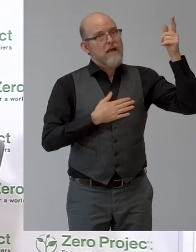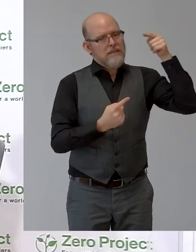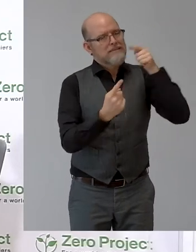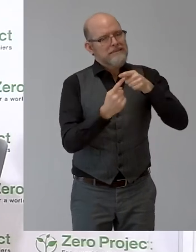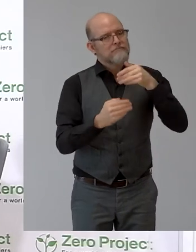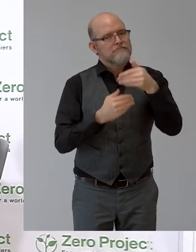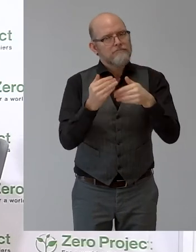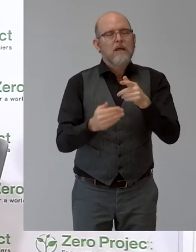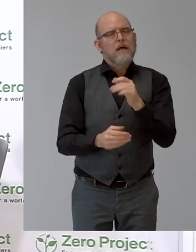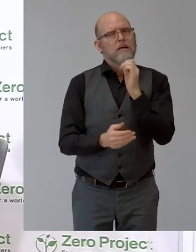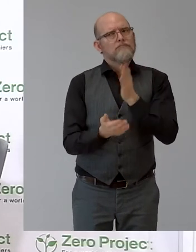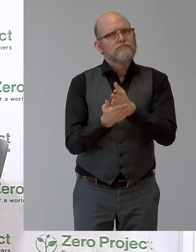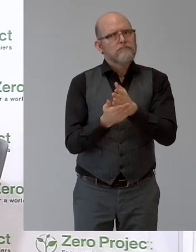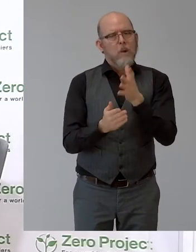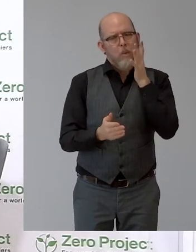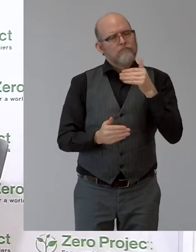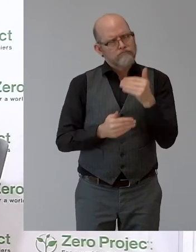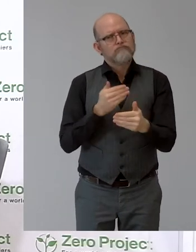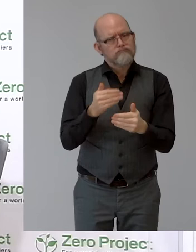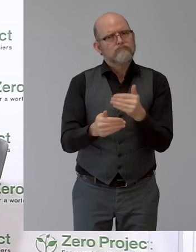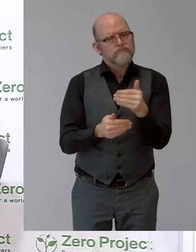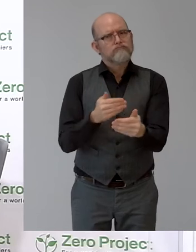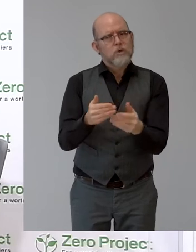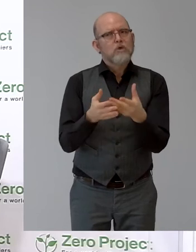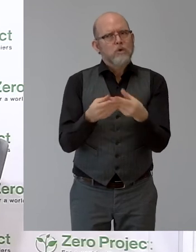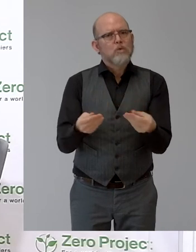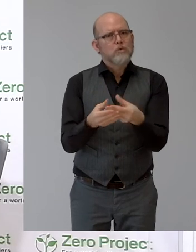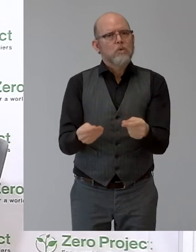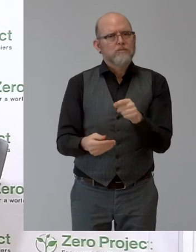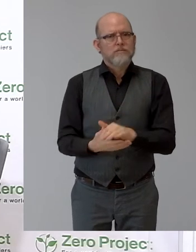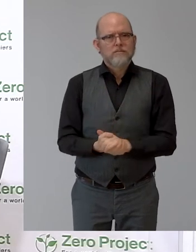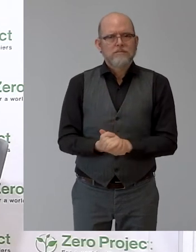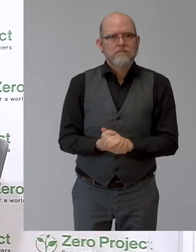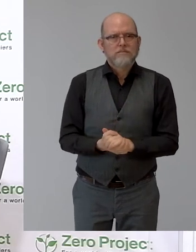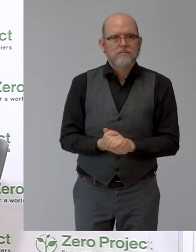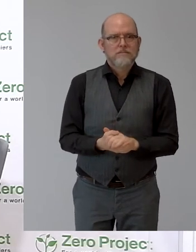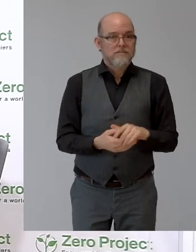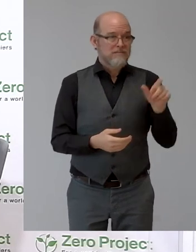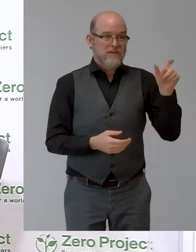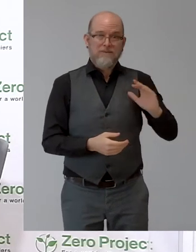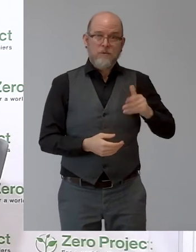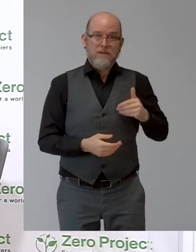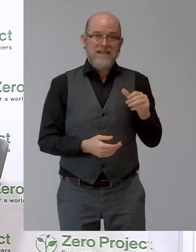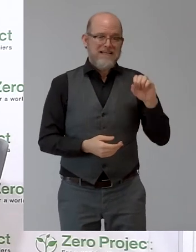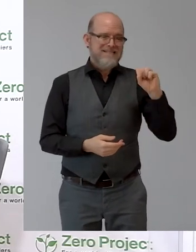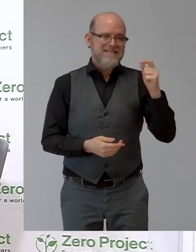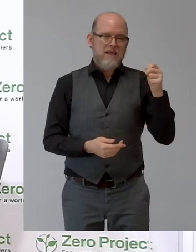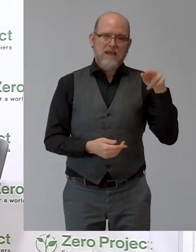Steger auch geliefert hat, war auch mehr Menschen mit Lernschwierigkeiten in den ersten Arbeitsmarkt zu bekommen.